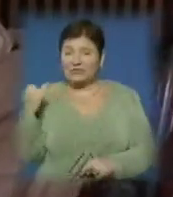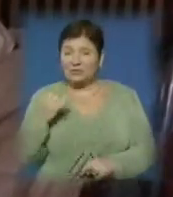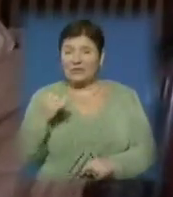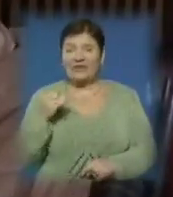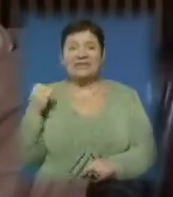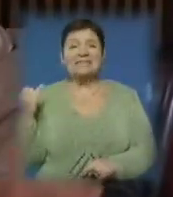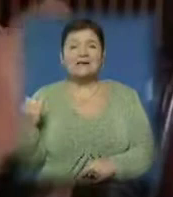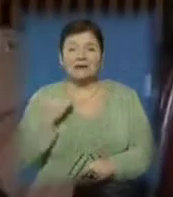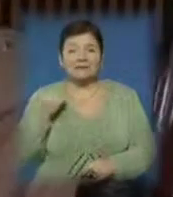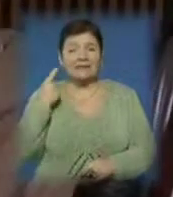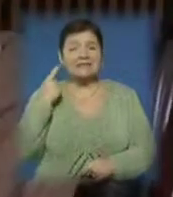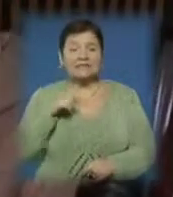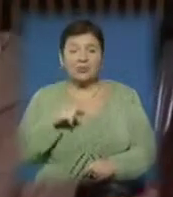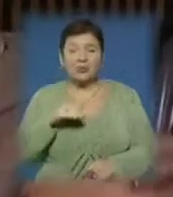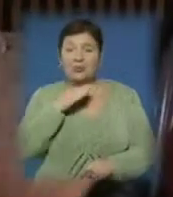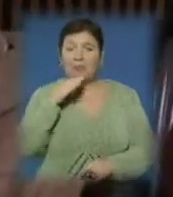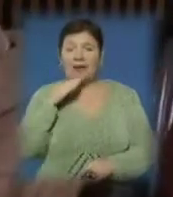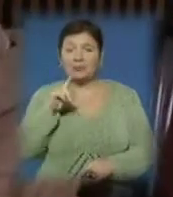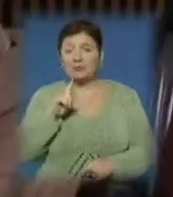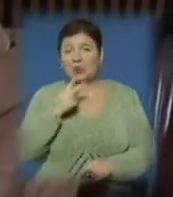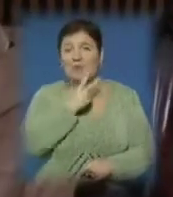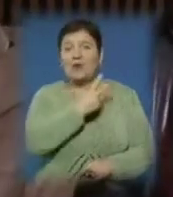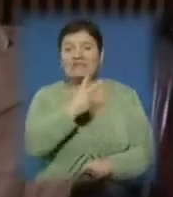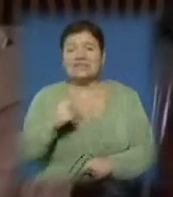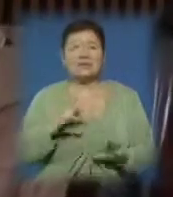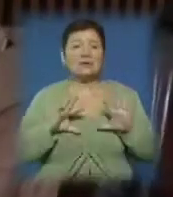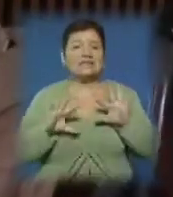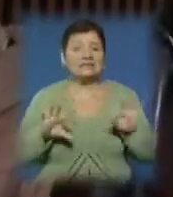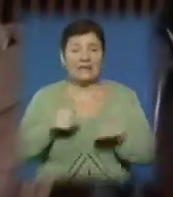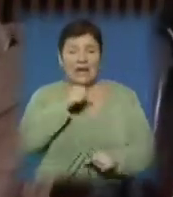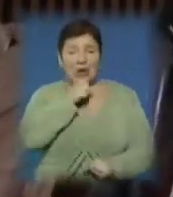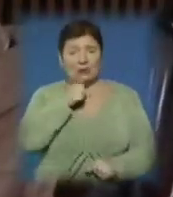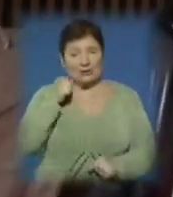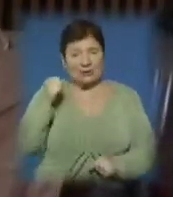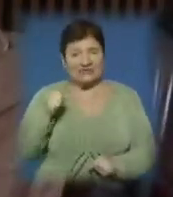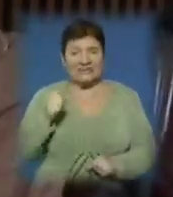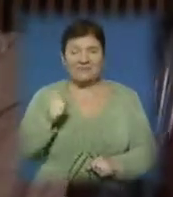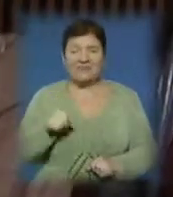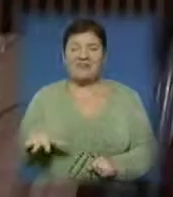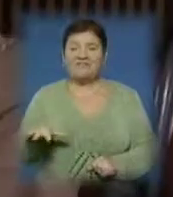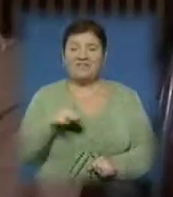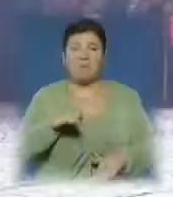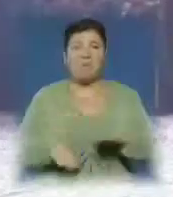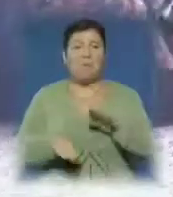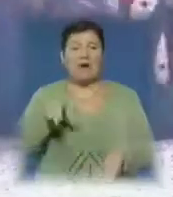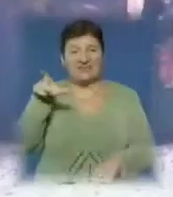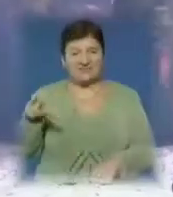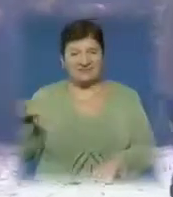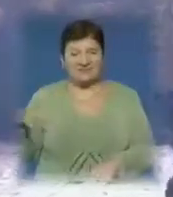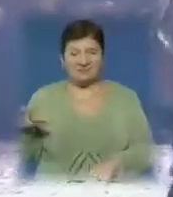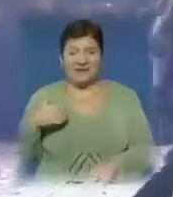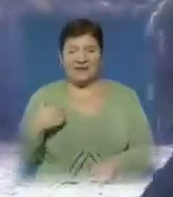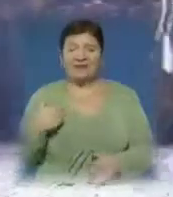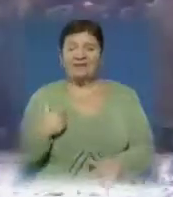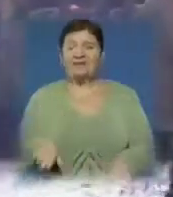я думаю, що це свято дуже багато що показало, розказало нашим дорослим глядочам, всім мукачівцям. Легенду про